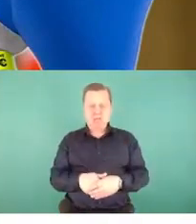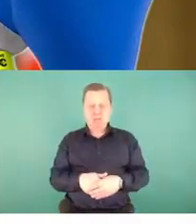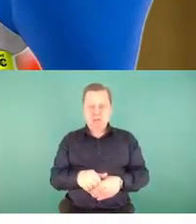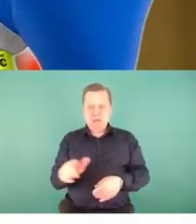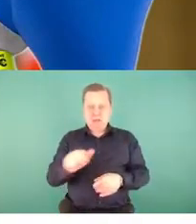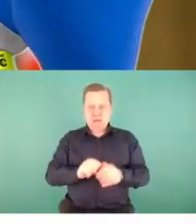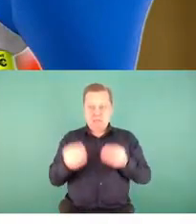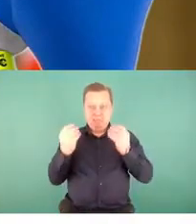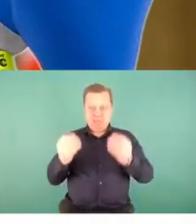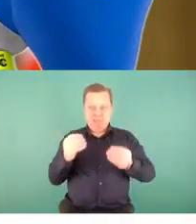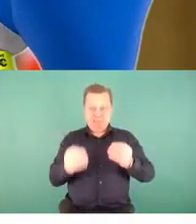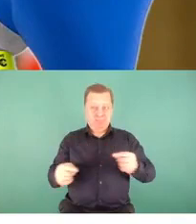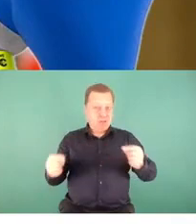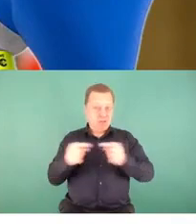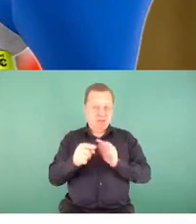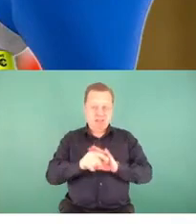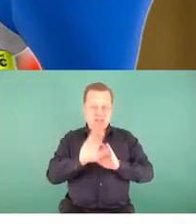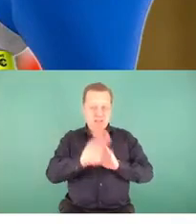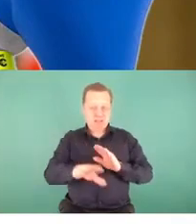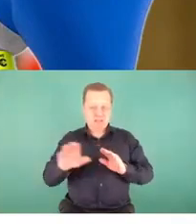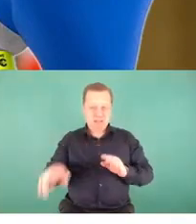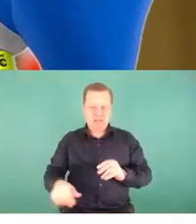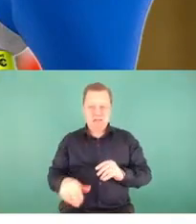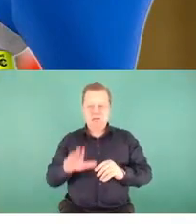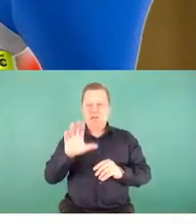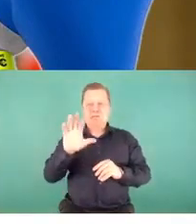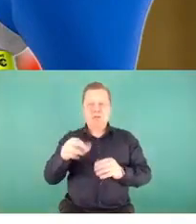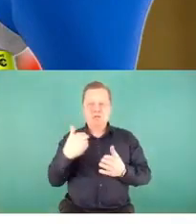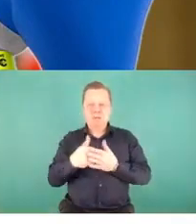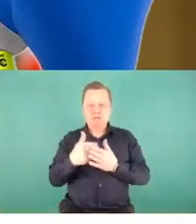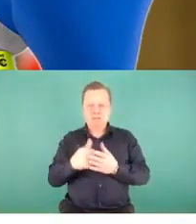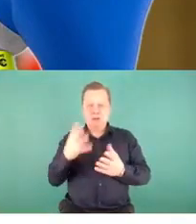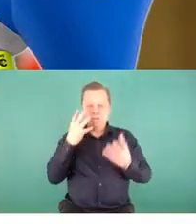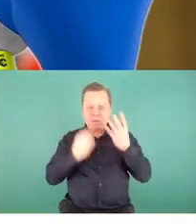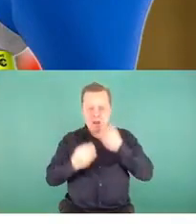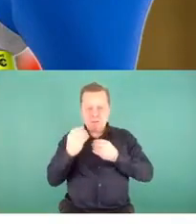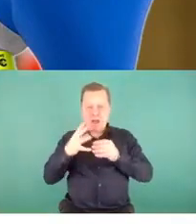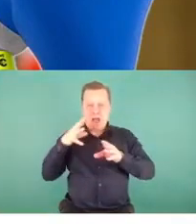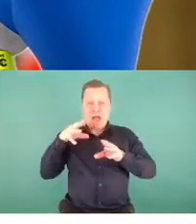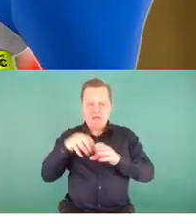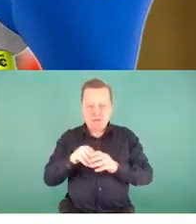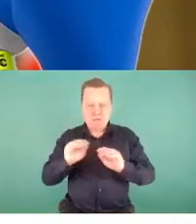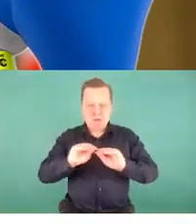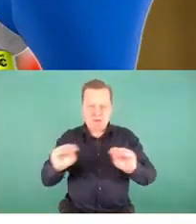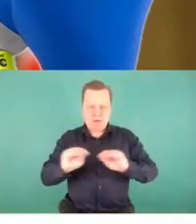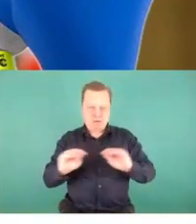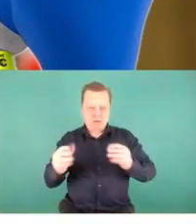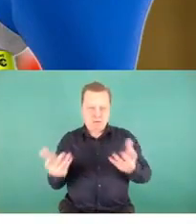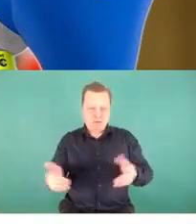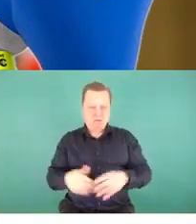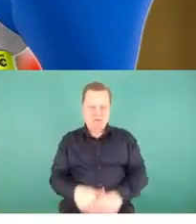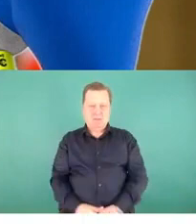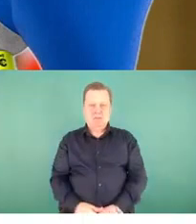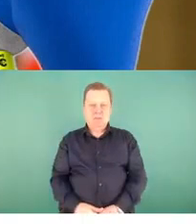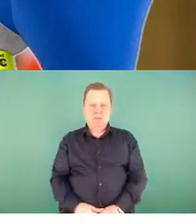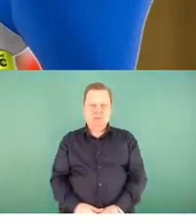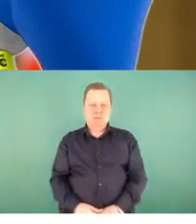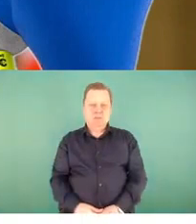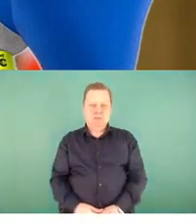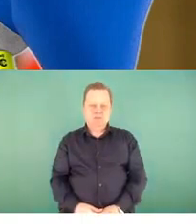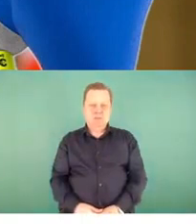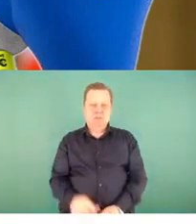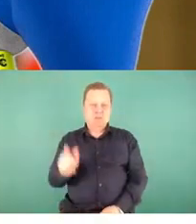dzieci, bo bawiąc się można jednocześnie edukować. I dzieci, uczniowie o wiele bardziej to